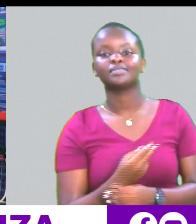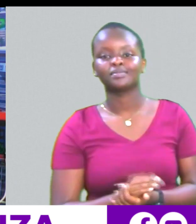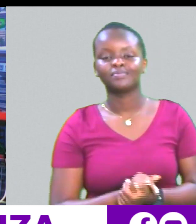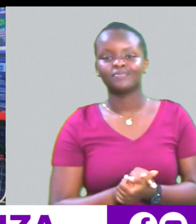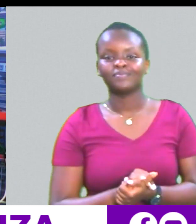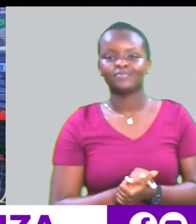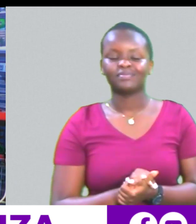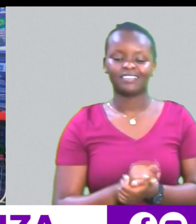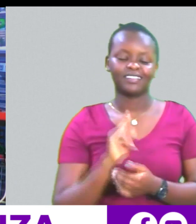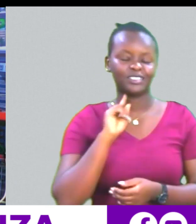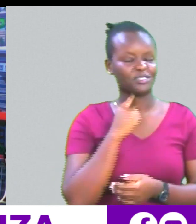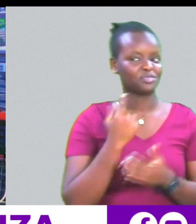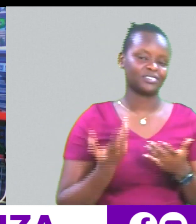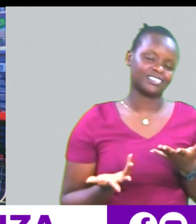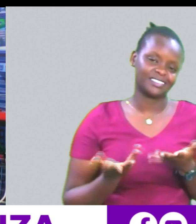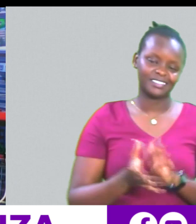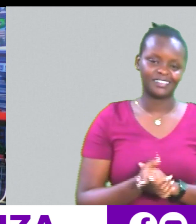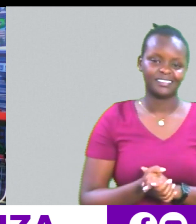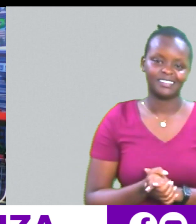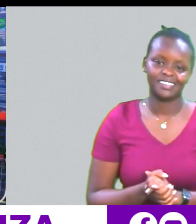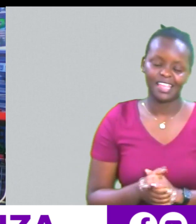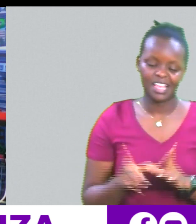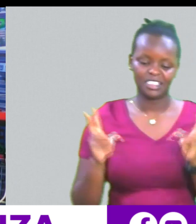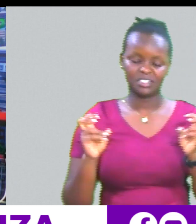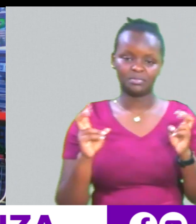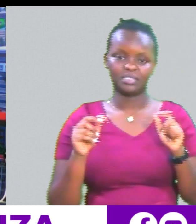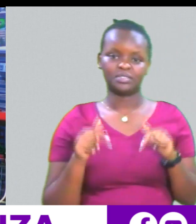Ama nyutangu Kwa yore